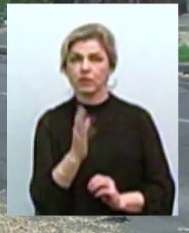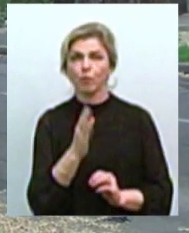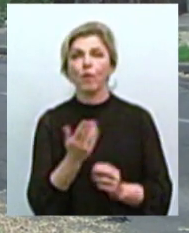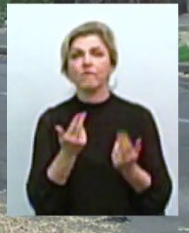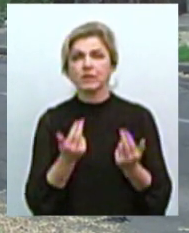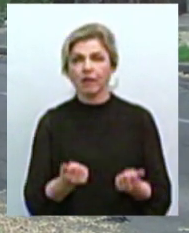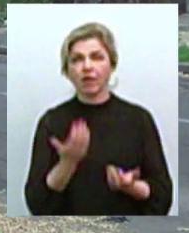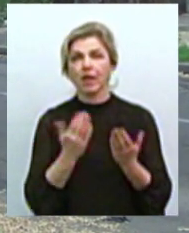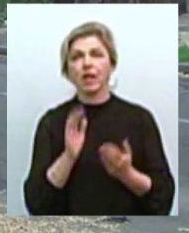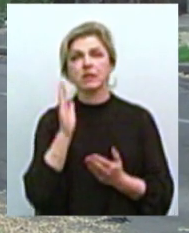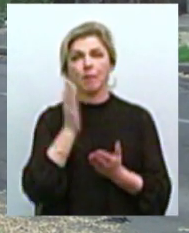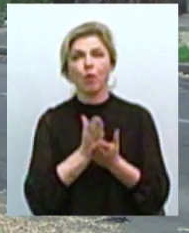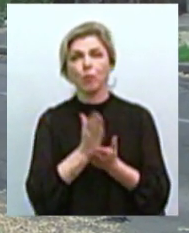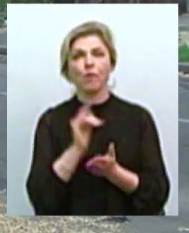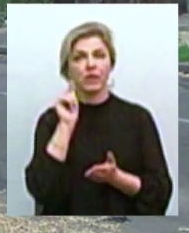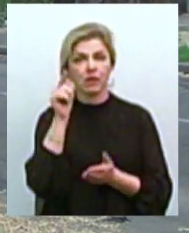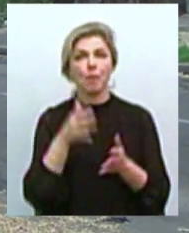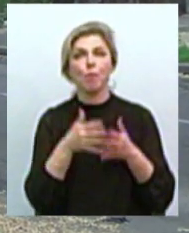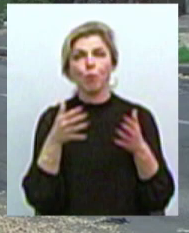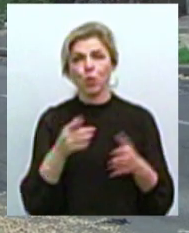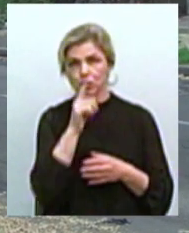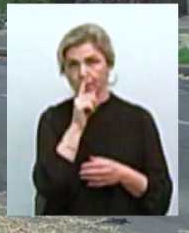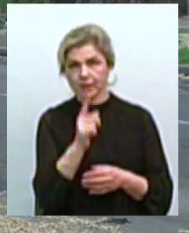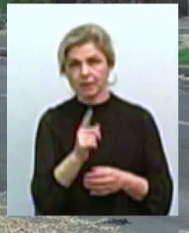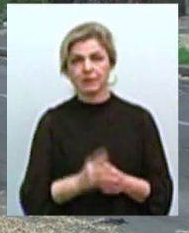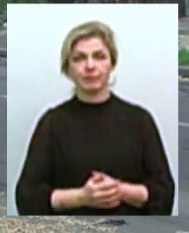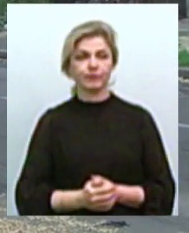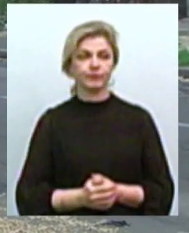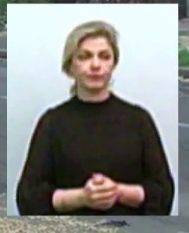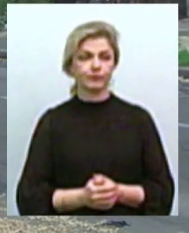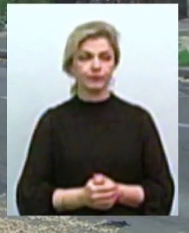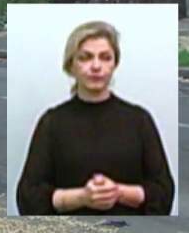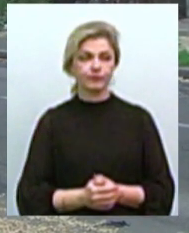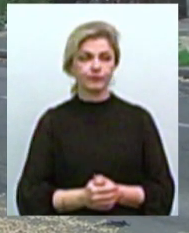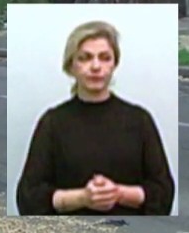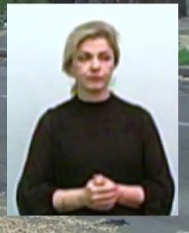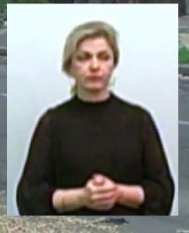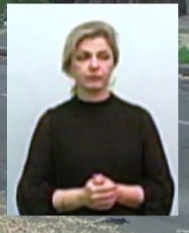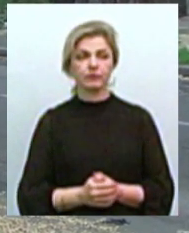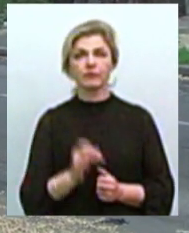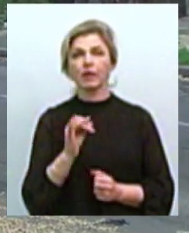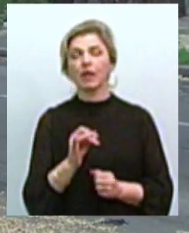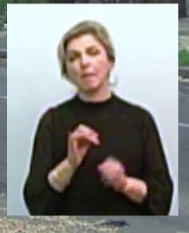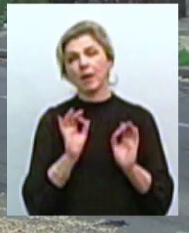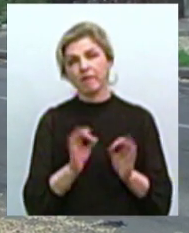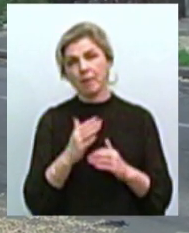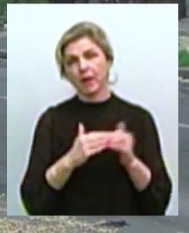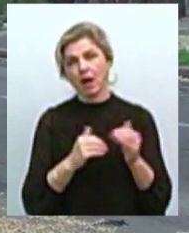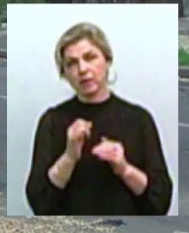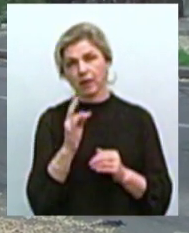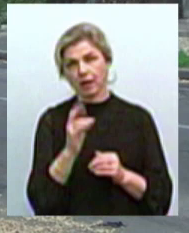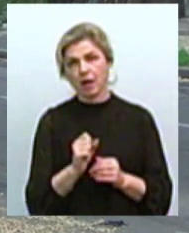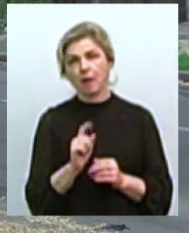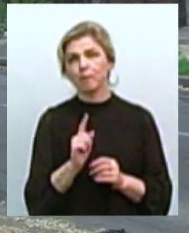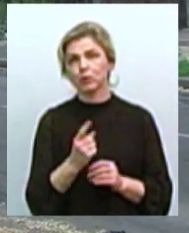якщо він пробув там, в принципі, більше місяця. Це правильна практика, тому що вона одразу